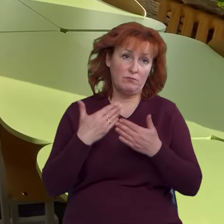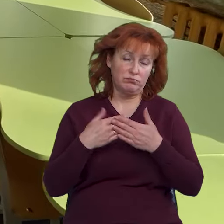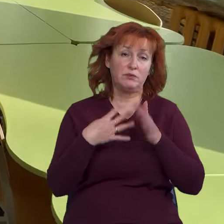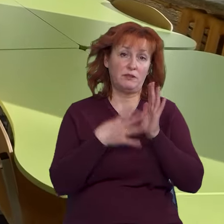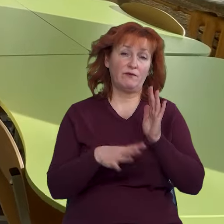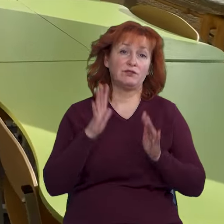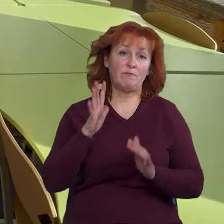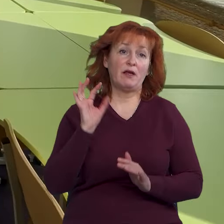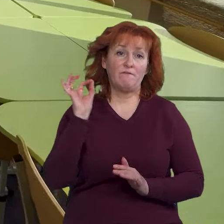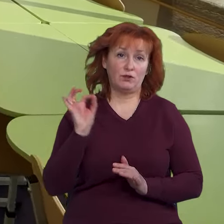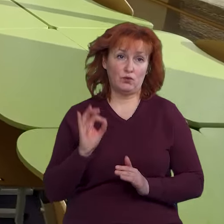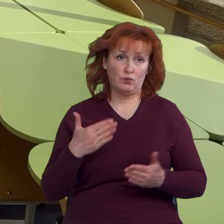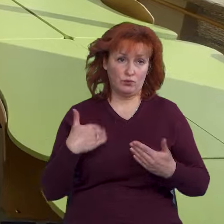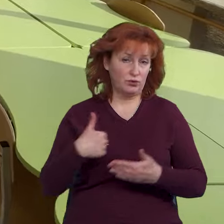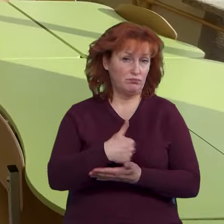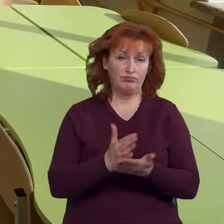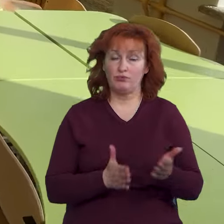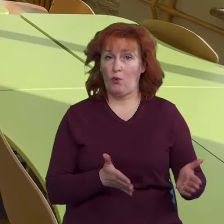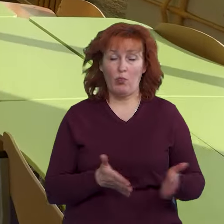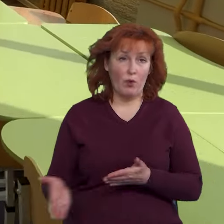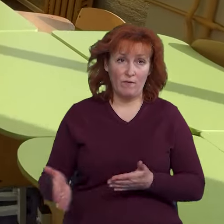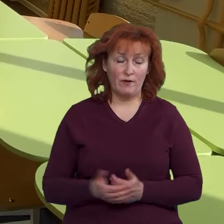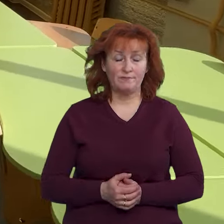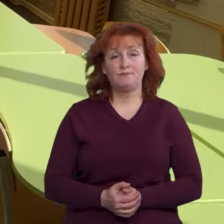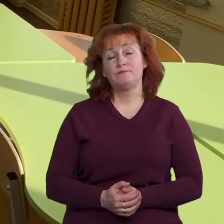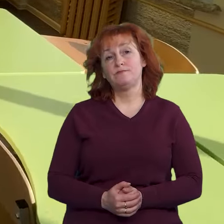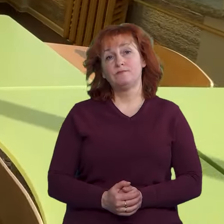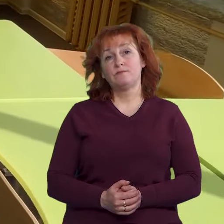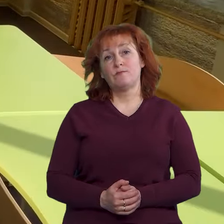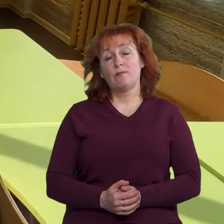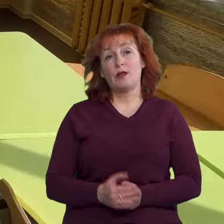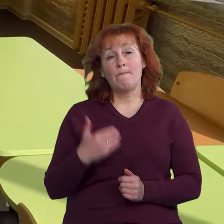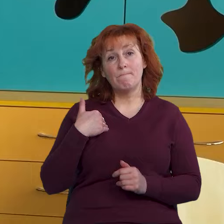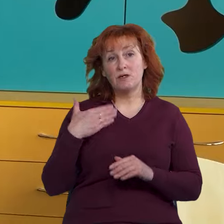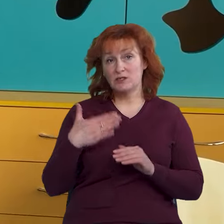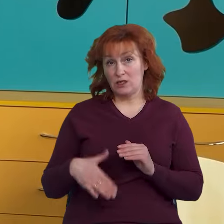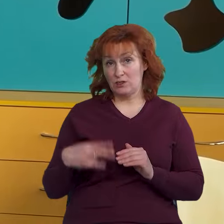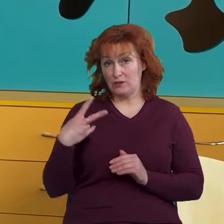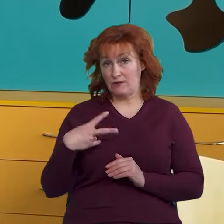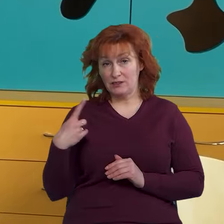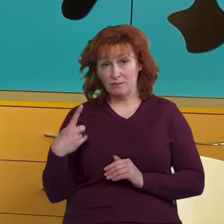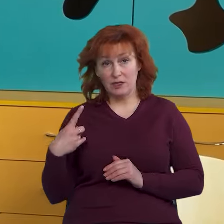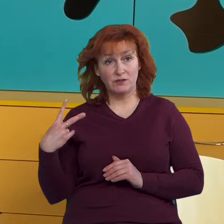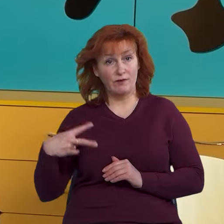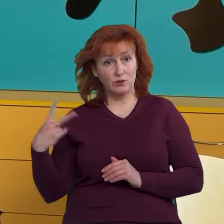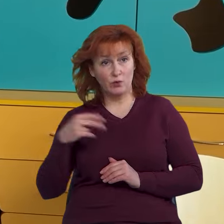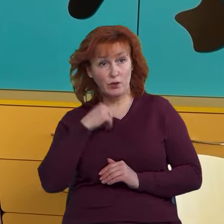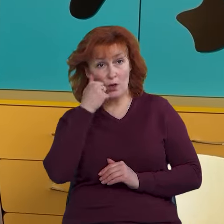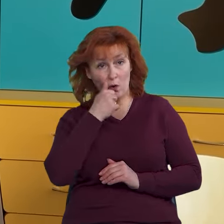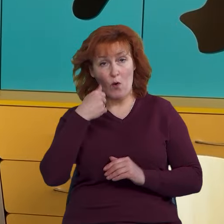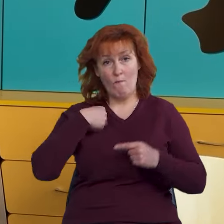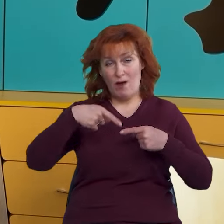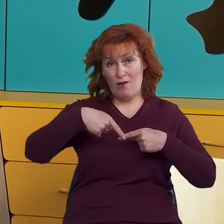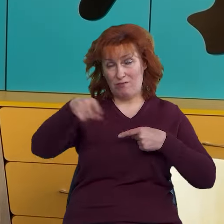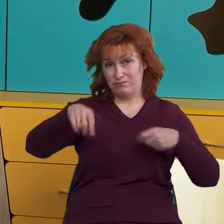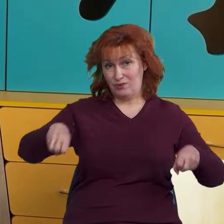95%. Під час ремонтів навчання тут не припинялося. Закінчили 21-22 навчальний рік ми в